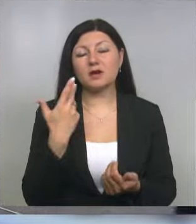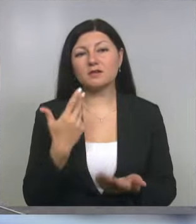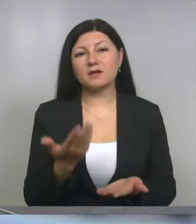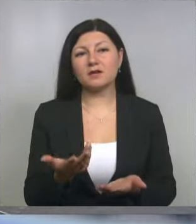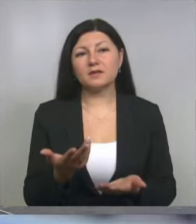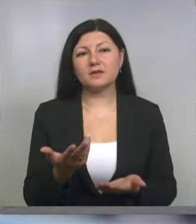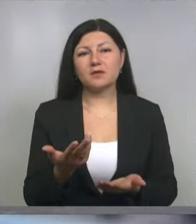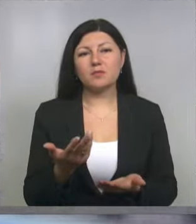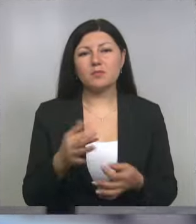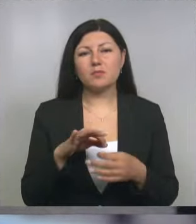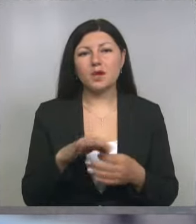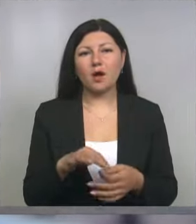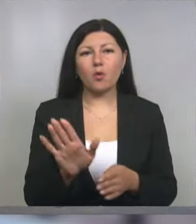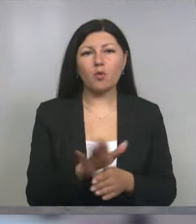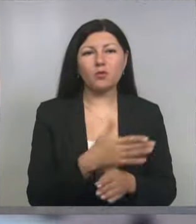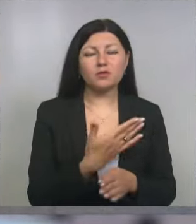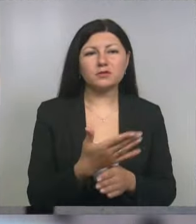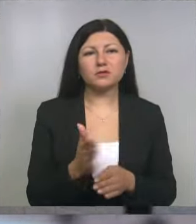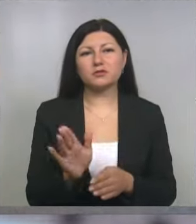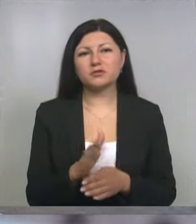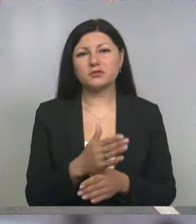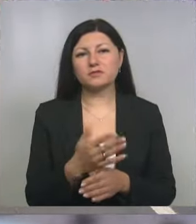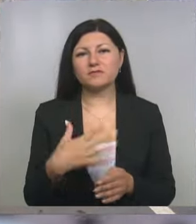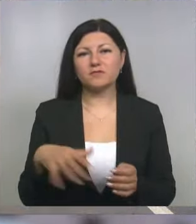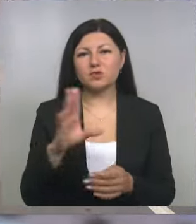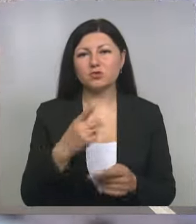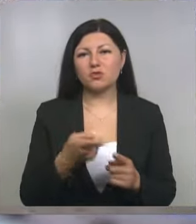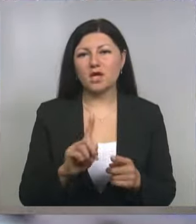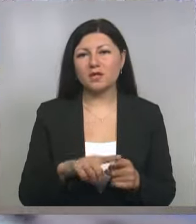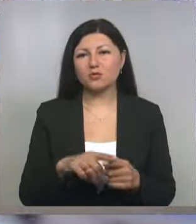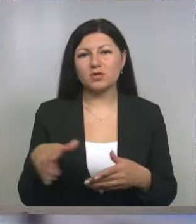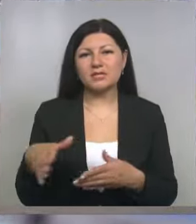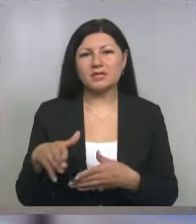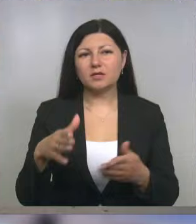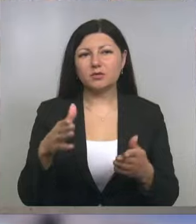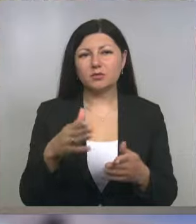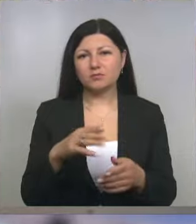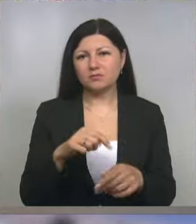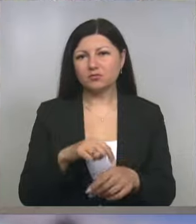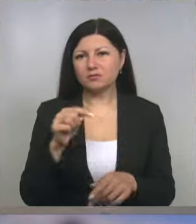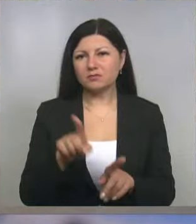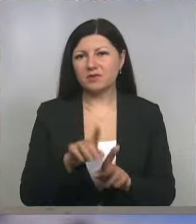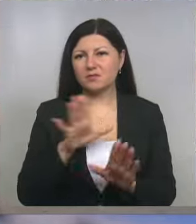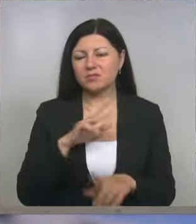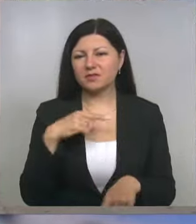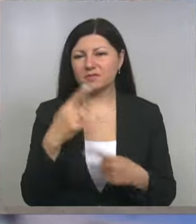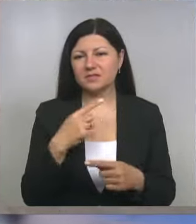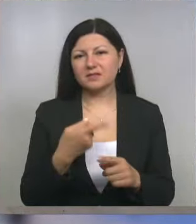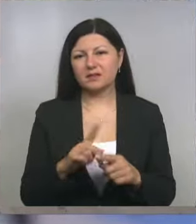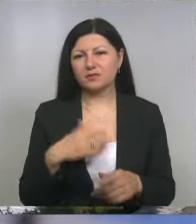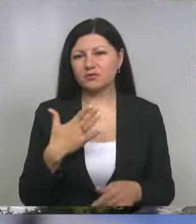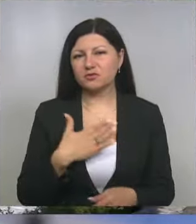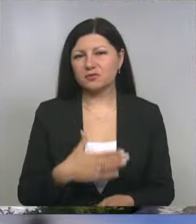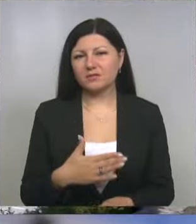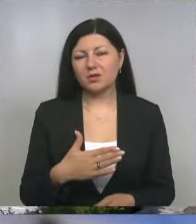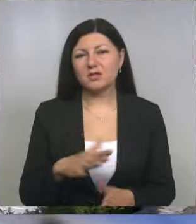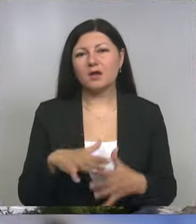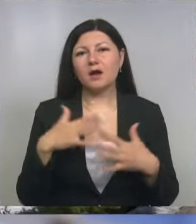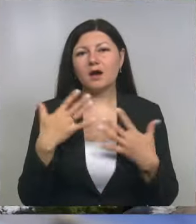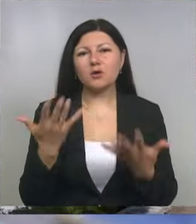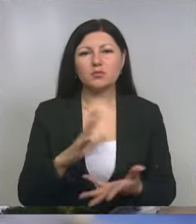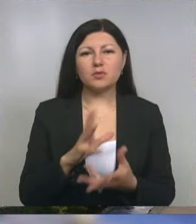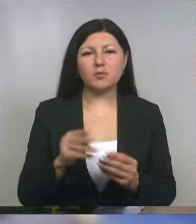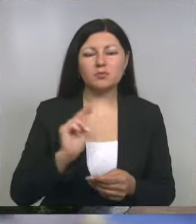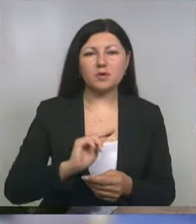проходишь всю эту территорию, ощущение, что так было всегда. Поэтому, конечно, я доволен. Огромный